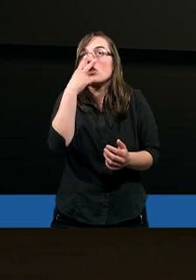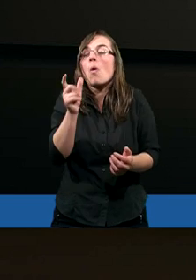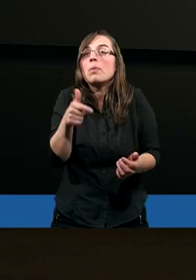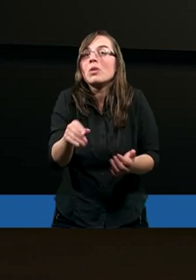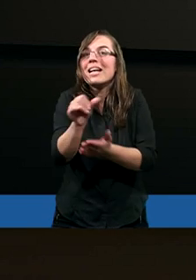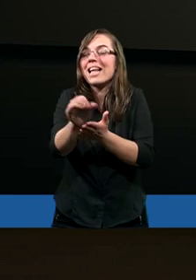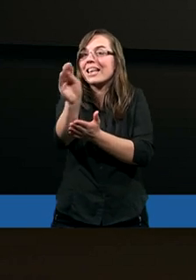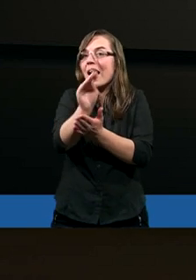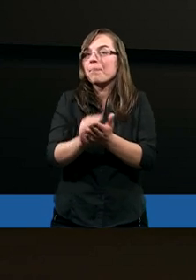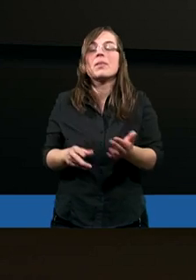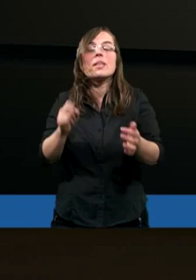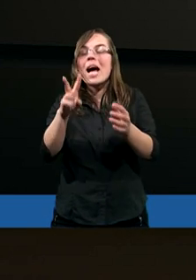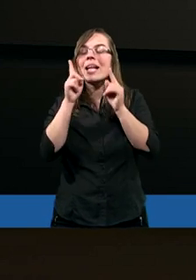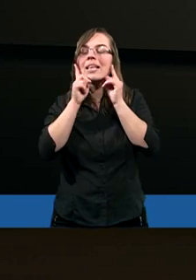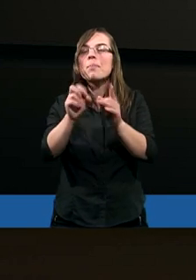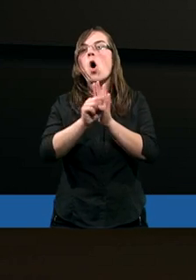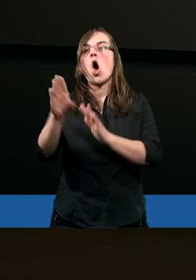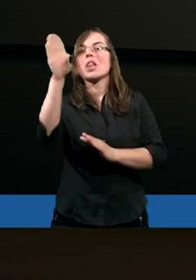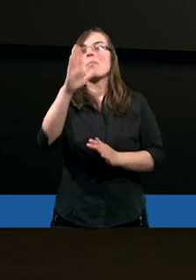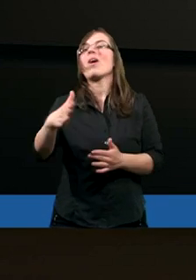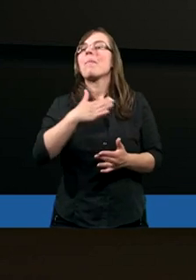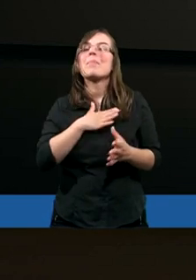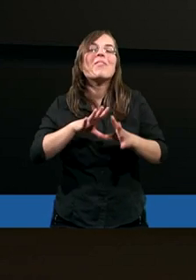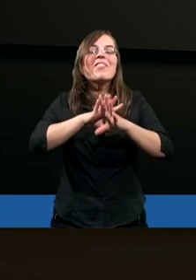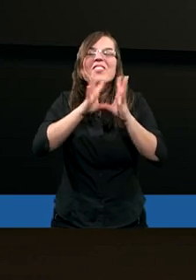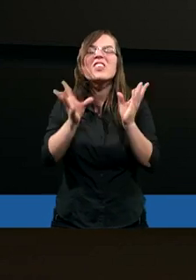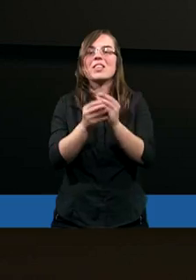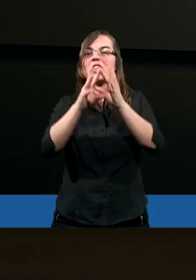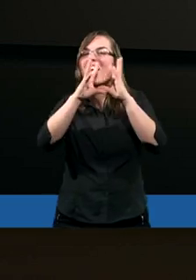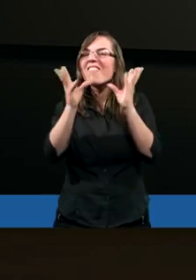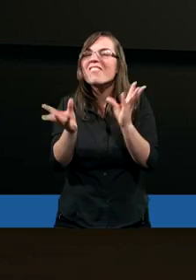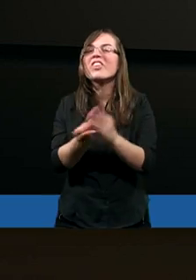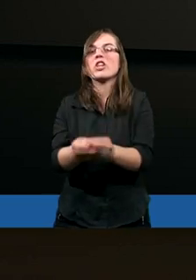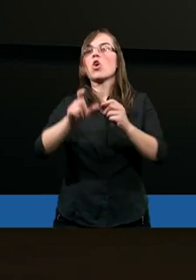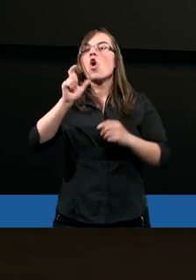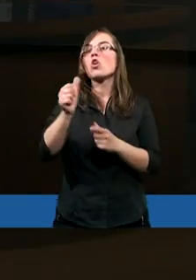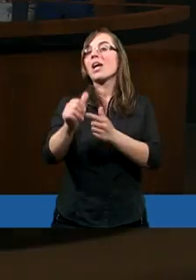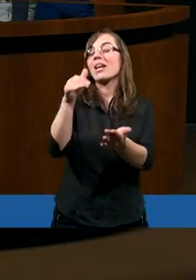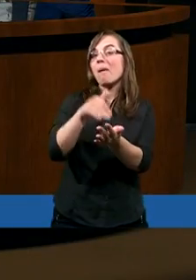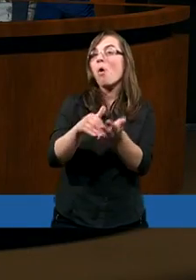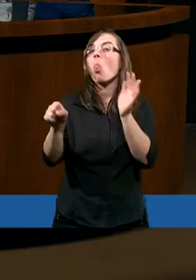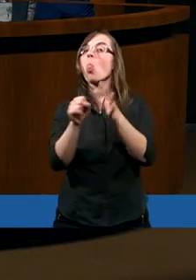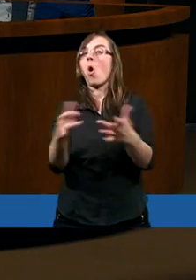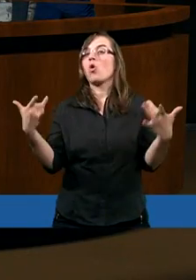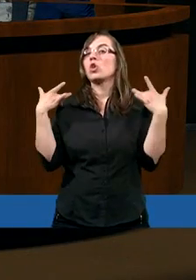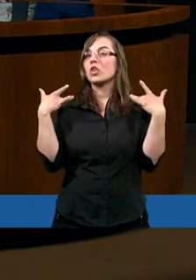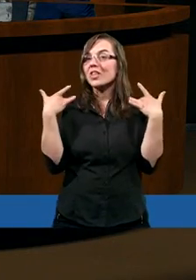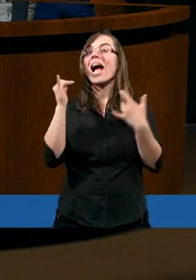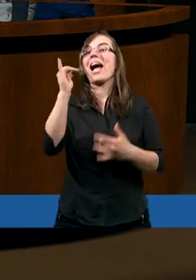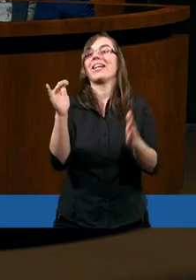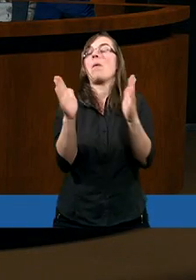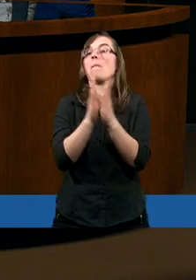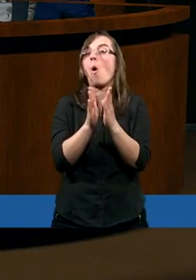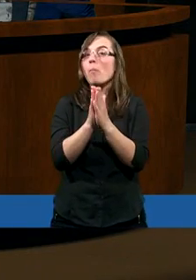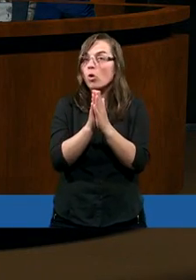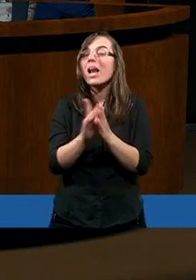napisane, że tak naprawdę od Boga mamy wszystko, co jest potrzebne do życia i pobożności,